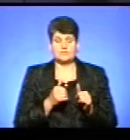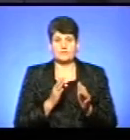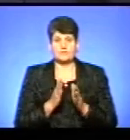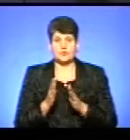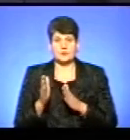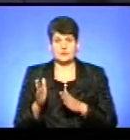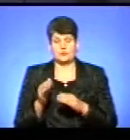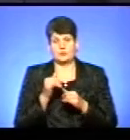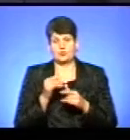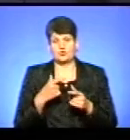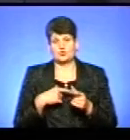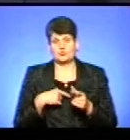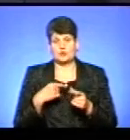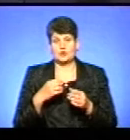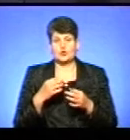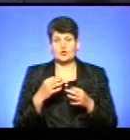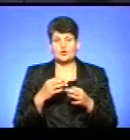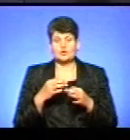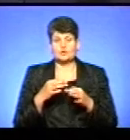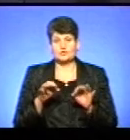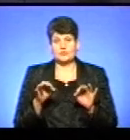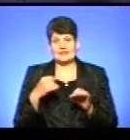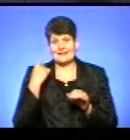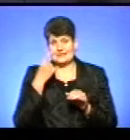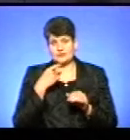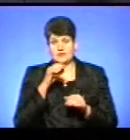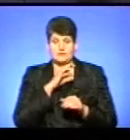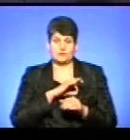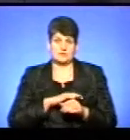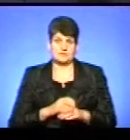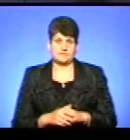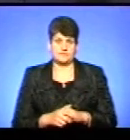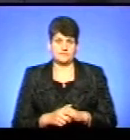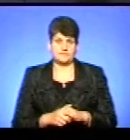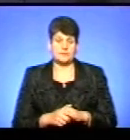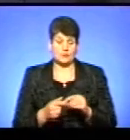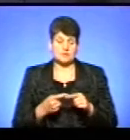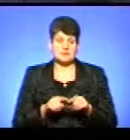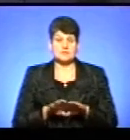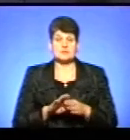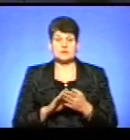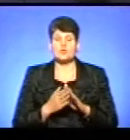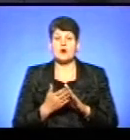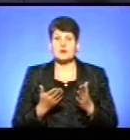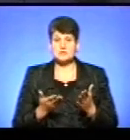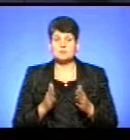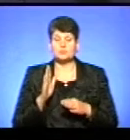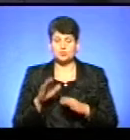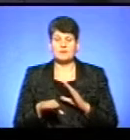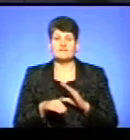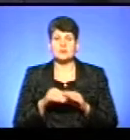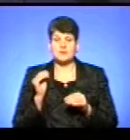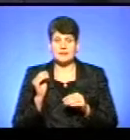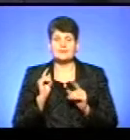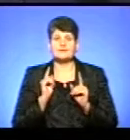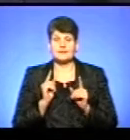яку собі не можуть дозволити індивідуальні споживачі теплової енергії в квартирах. Така ситуація. Звичайно, ми будемо вибирати тільки